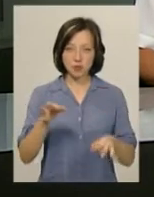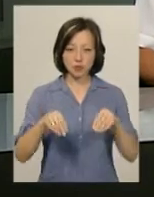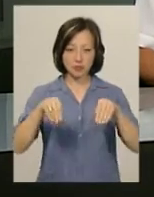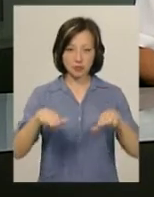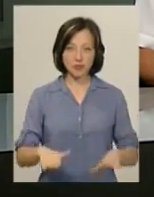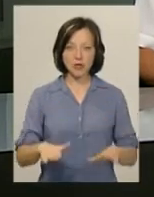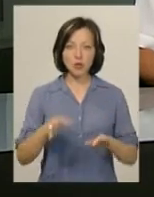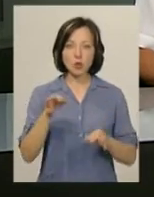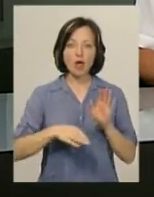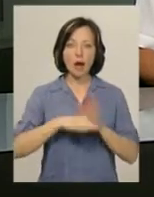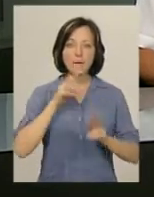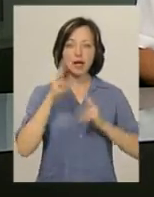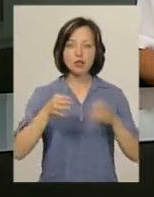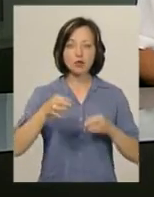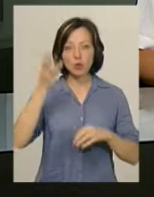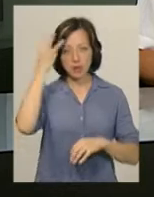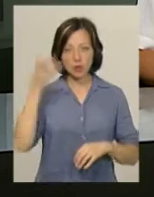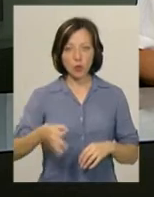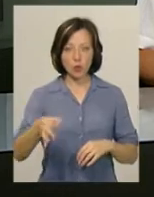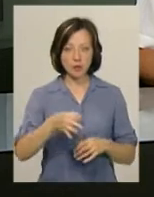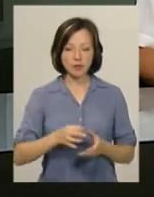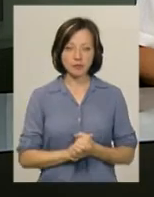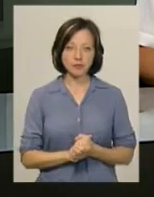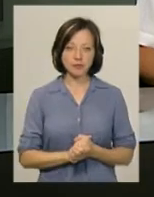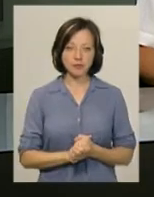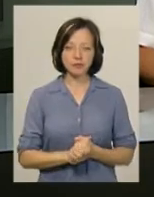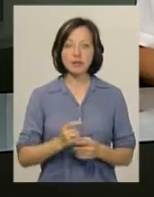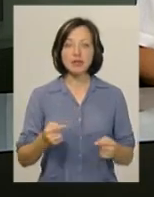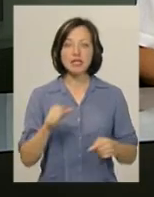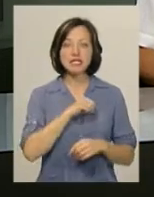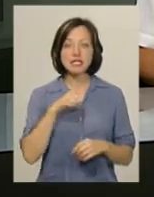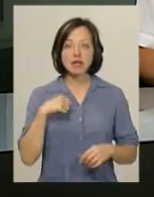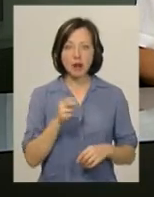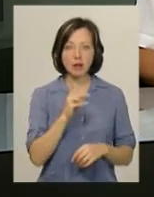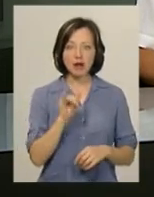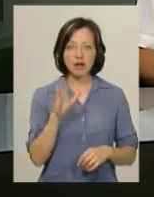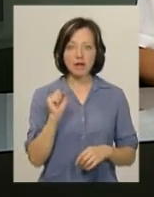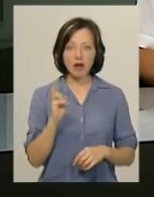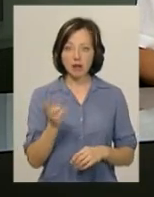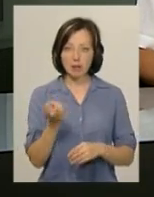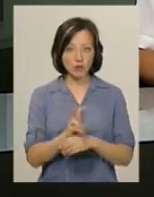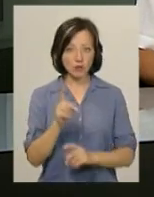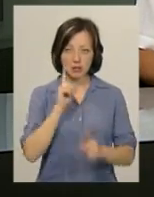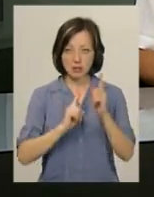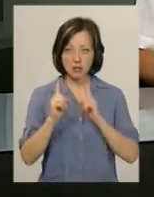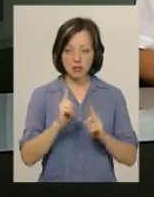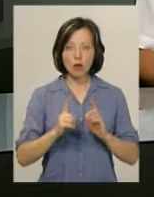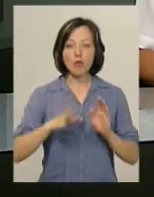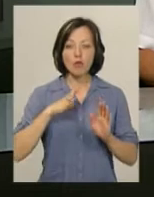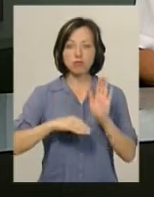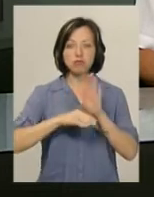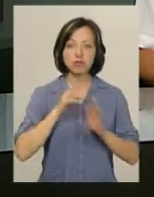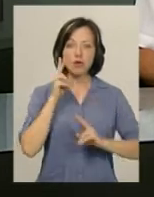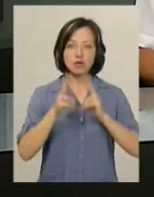озвучила суддя апеляційного суду Хмельницької області Інна Вітюк. Сам Михайло Кривак на засідання не прийшов. Нагадаю, чиновник оскаржував